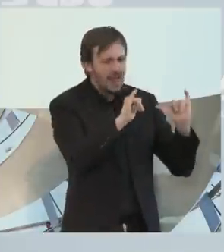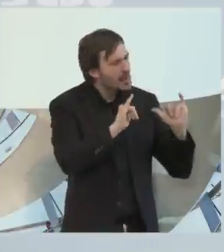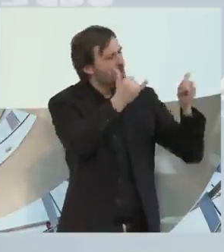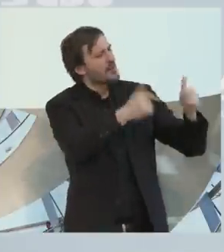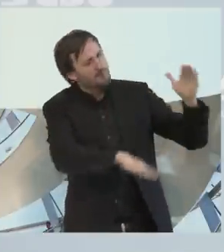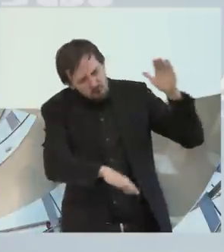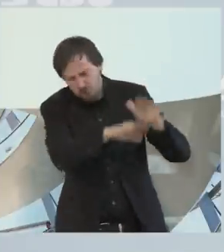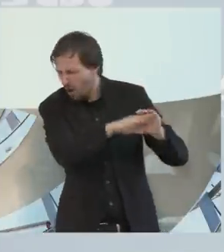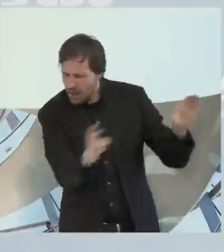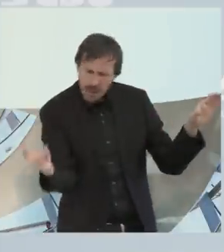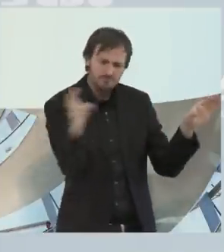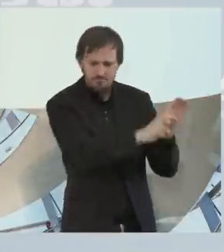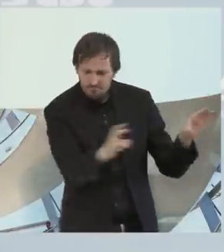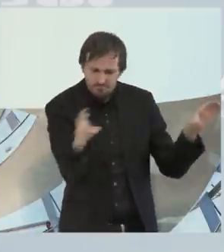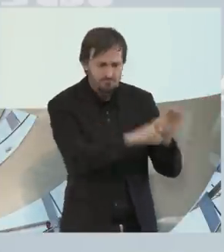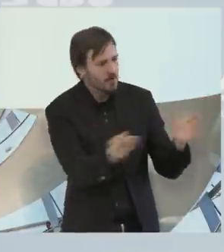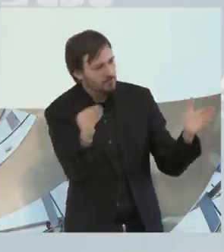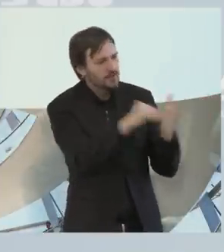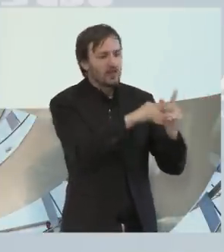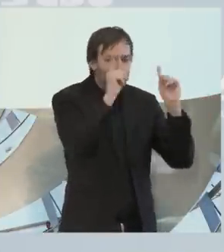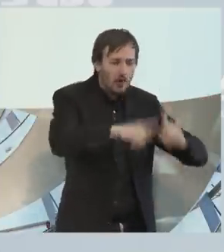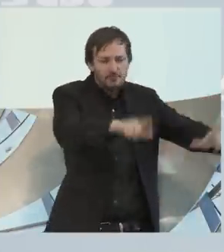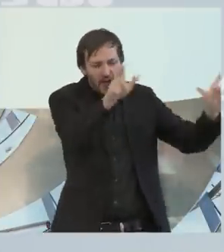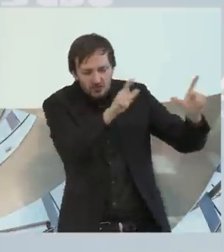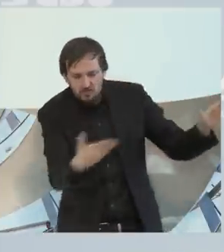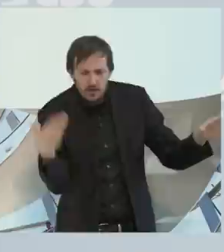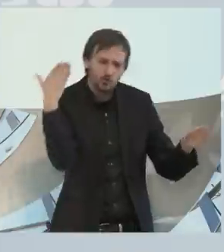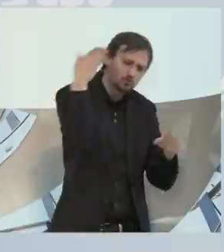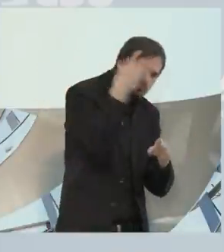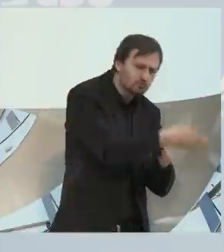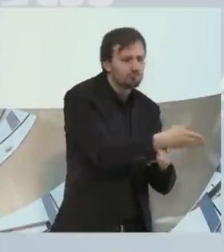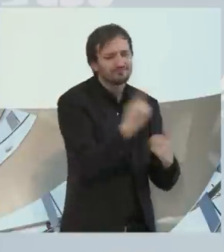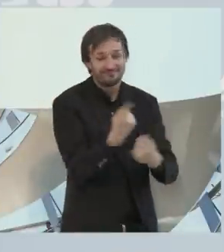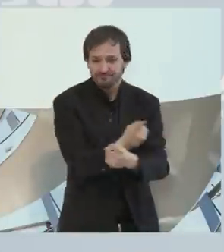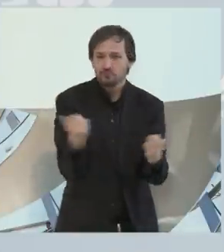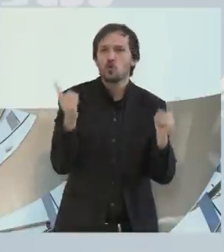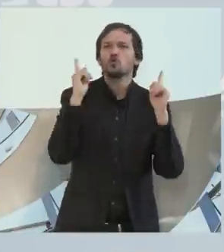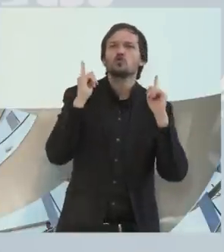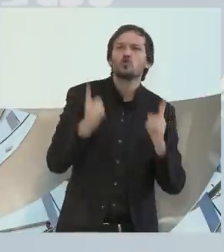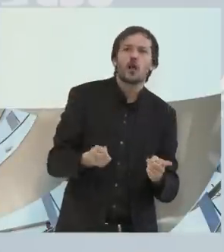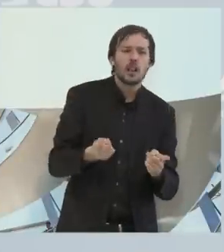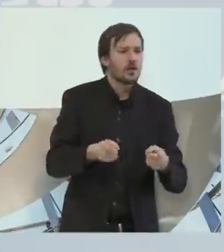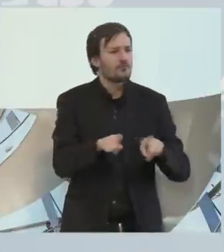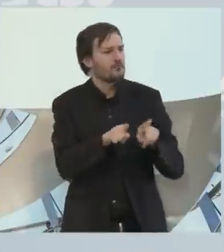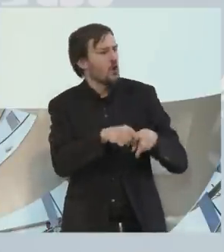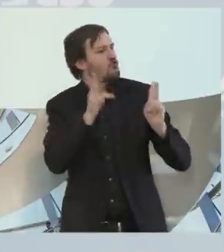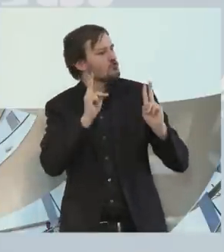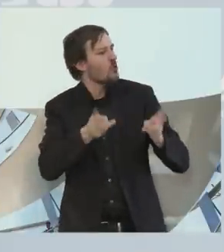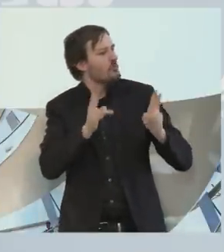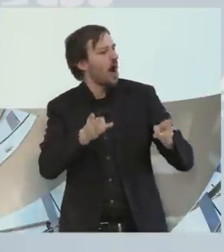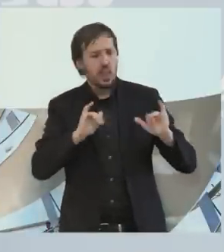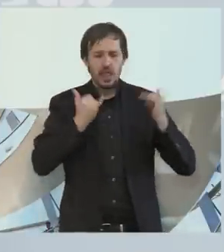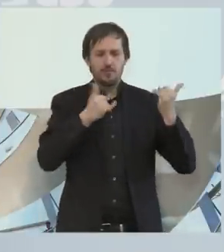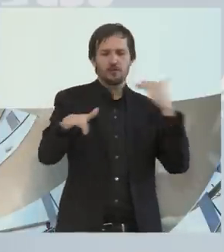sie sollen Veranstaltungen besuchen können, sie sollen ganz normal sich im Leben